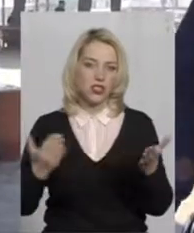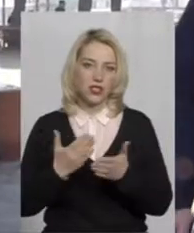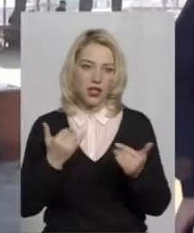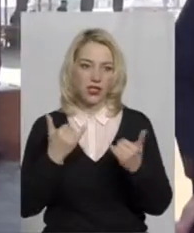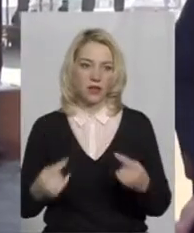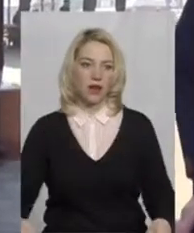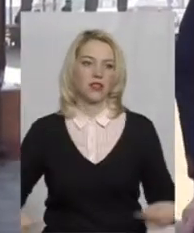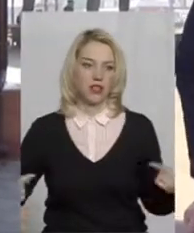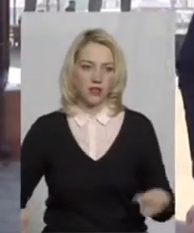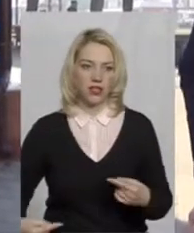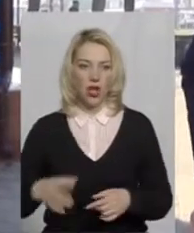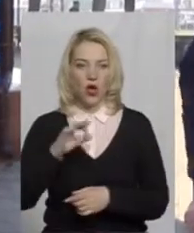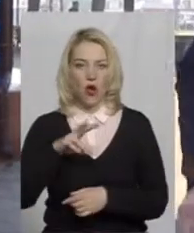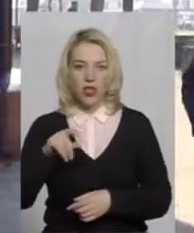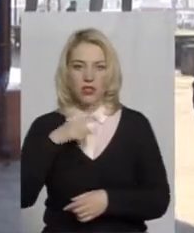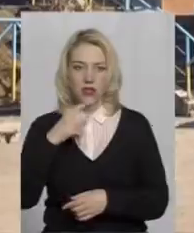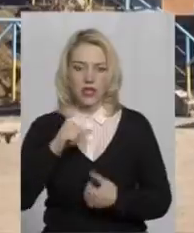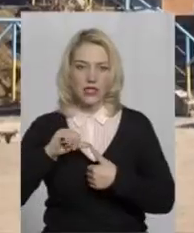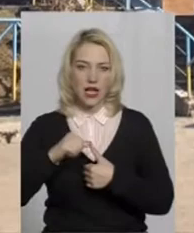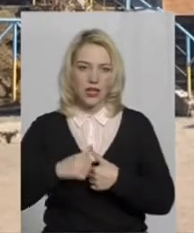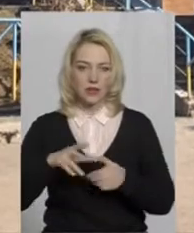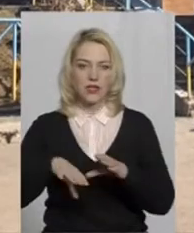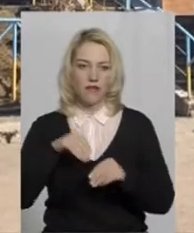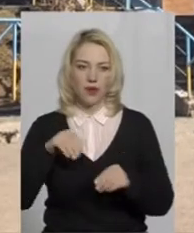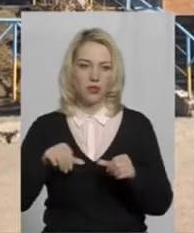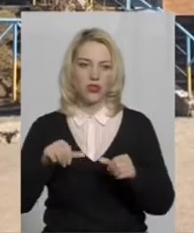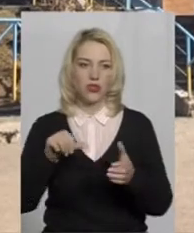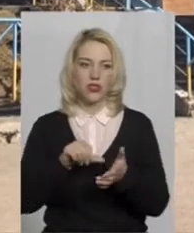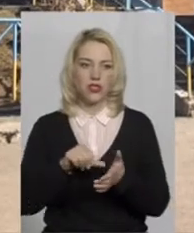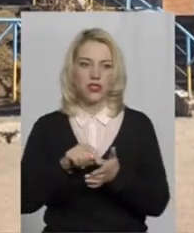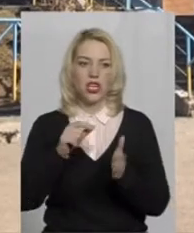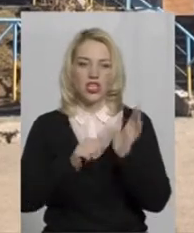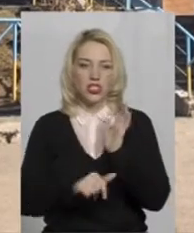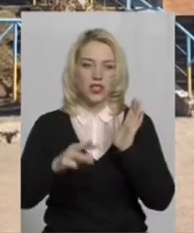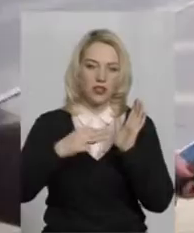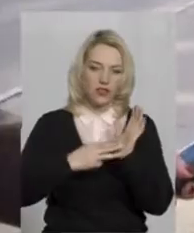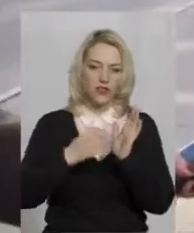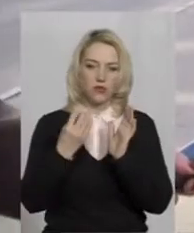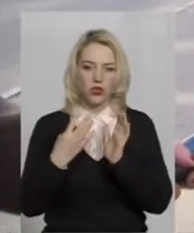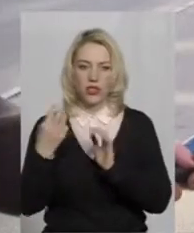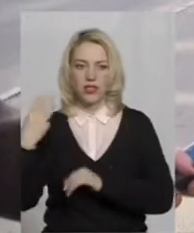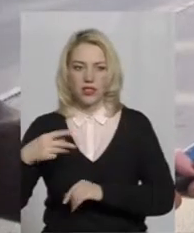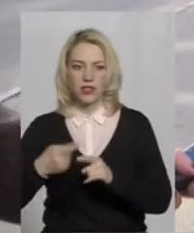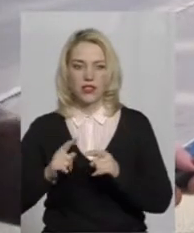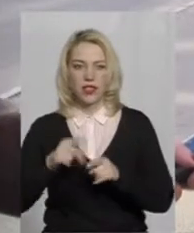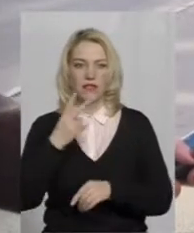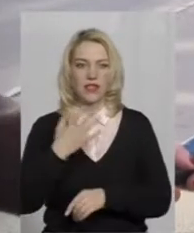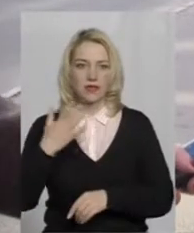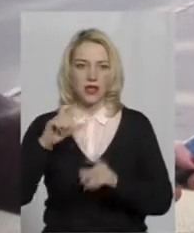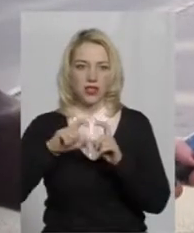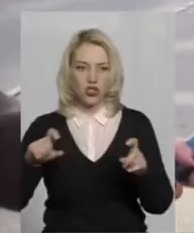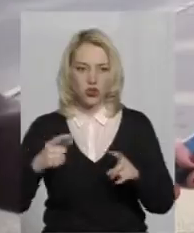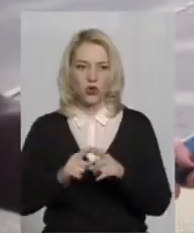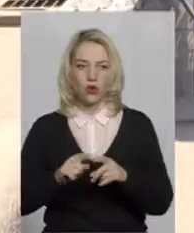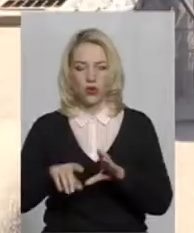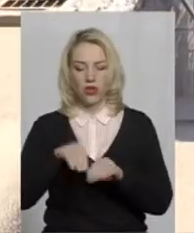інвалідному візку. Олександр каже, закріплений за виборчою дільницею номер 68-14-30. Це приміщення 25-ї школи. Чоловік зізнається,